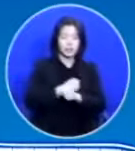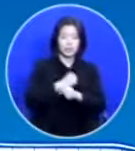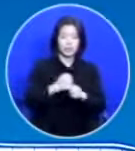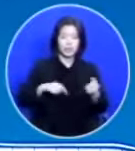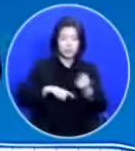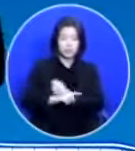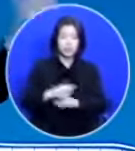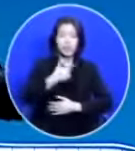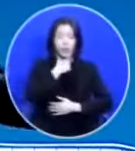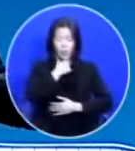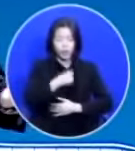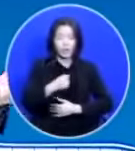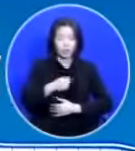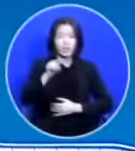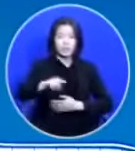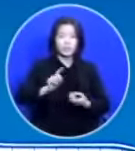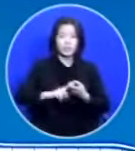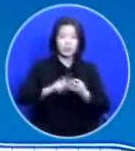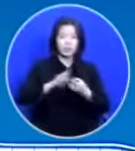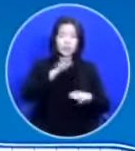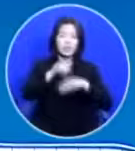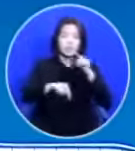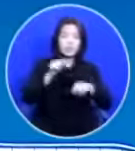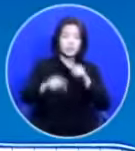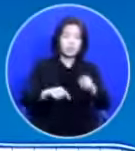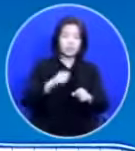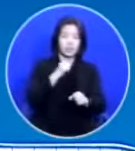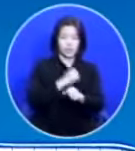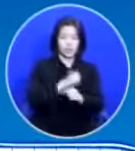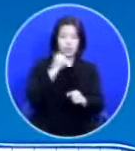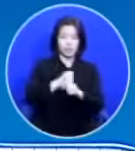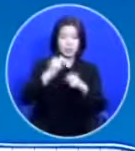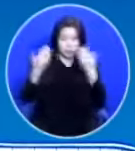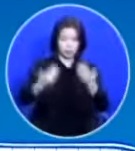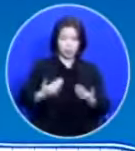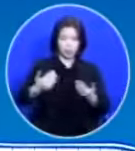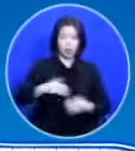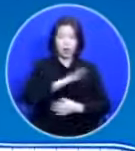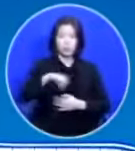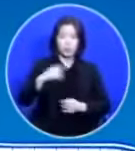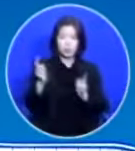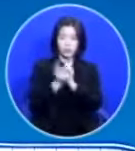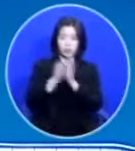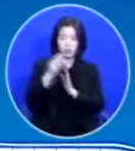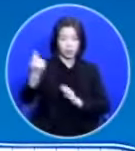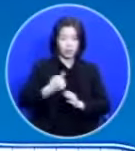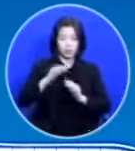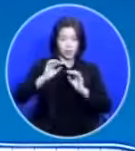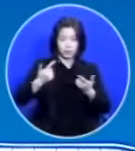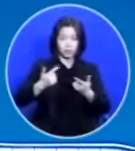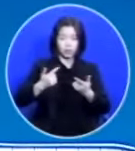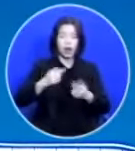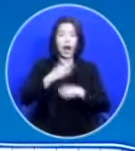그대로 실천하게 우리 보고 안 하는 게 아니고 하나님이 그렇게 하게 해주신다니까